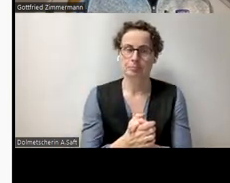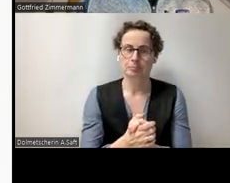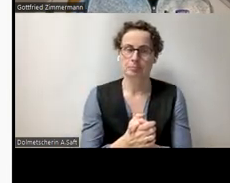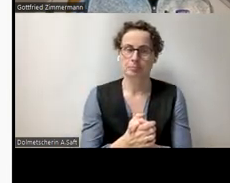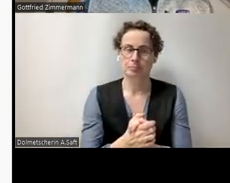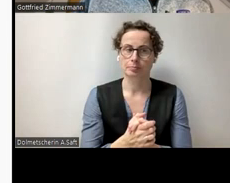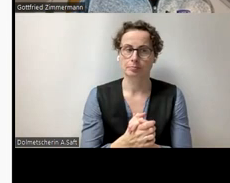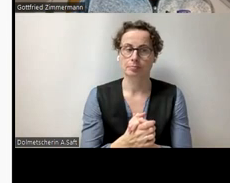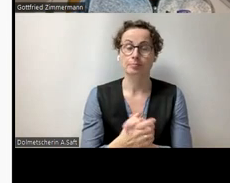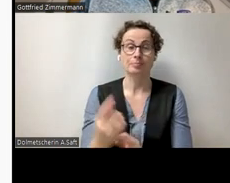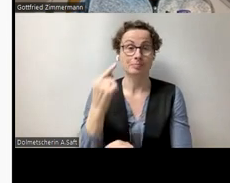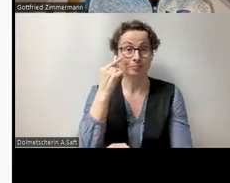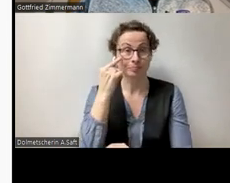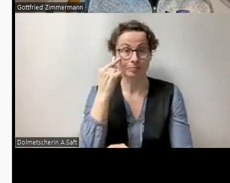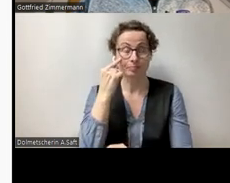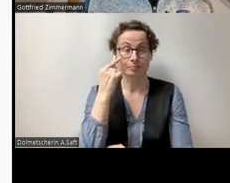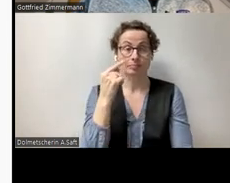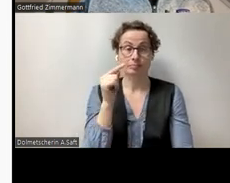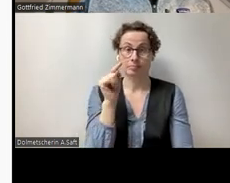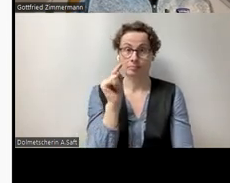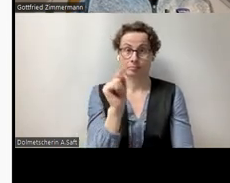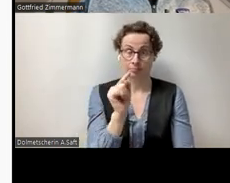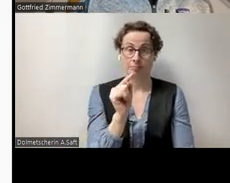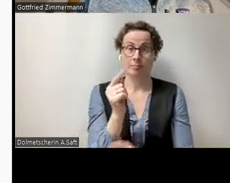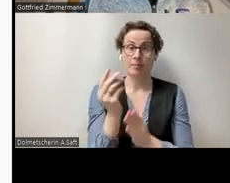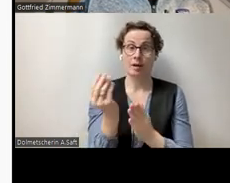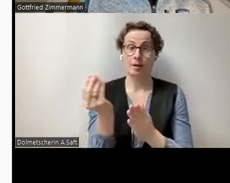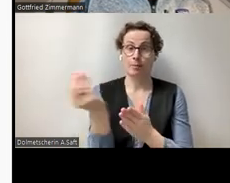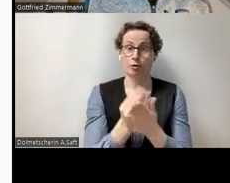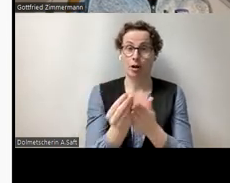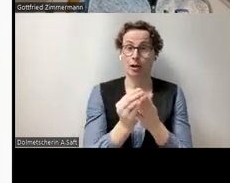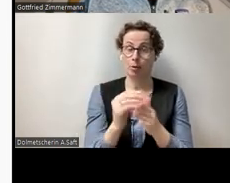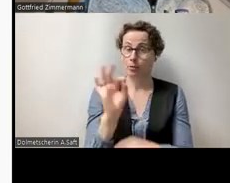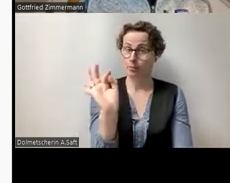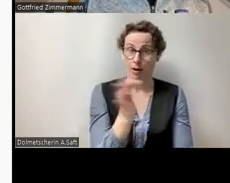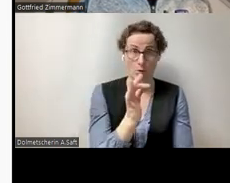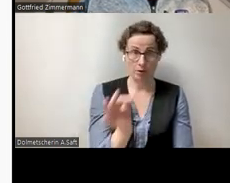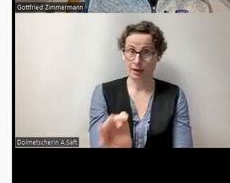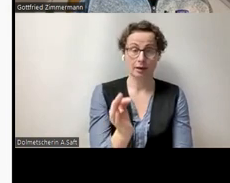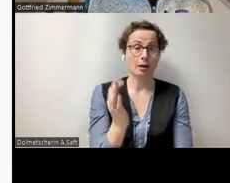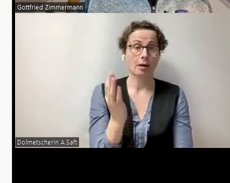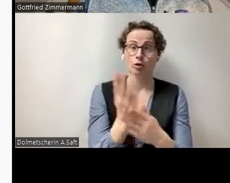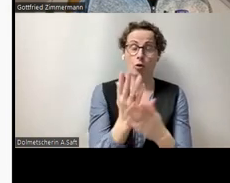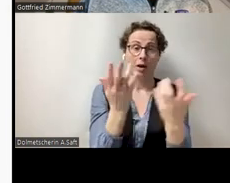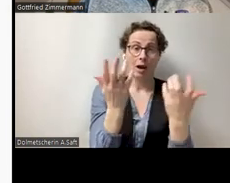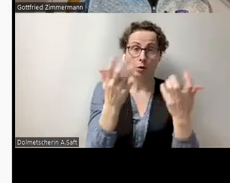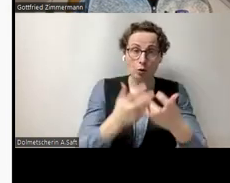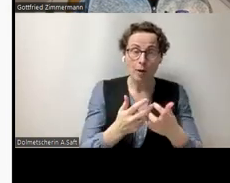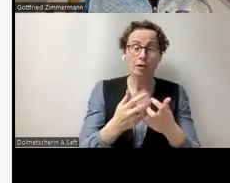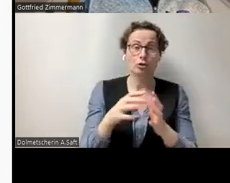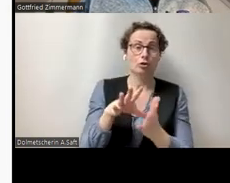ohne Beschreibung der SmartArt auch schon die wichtigsten Informationen herauslesen können.